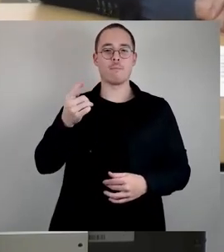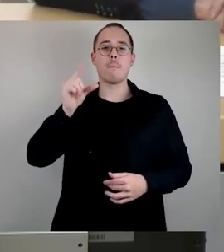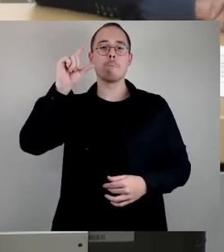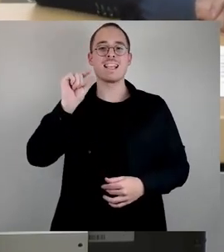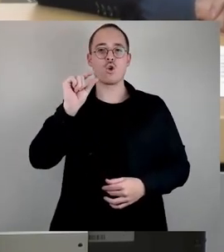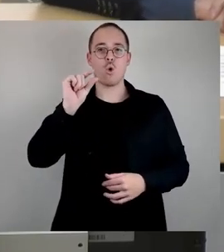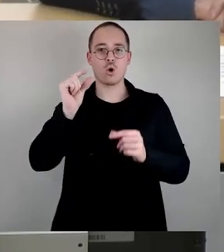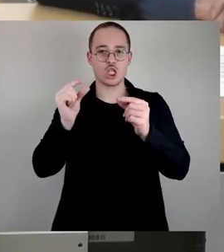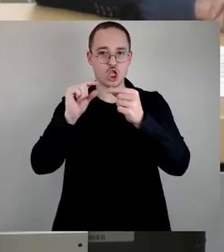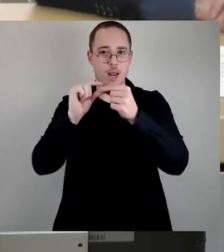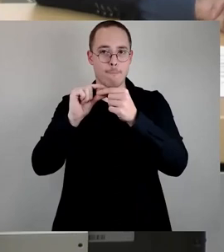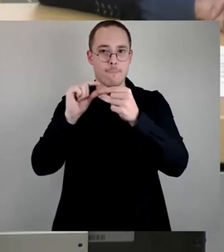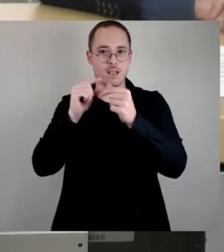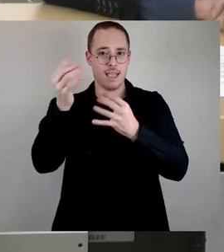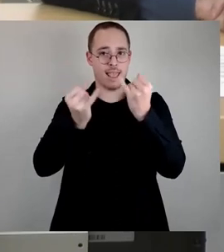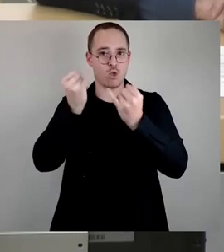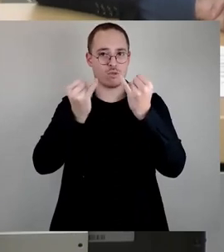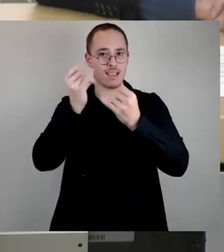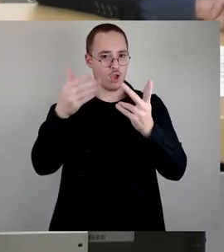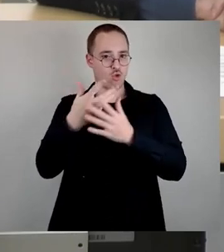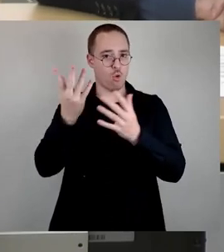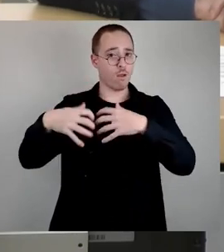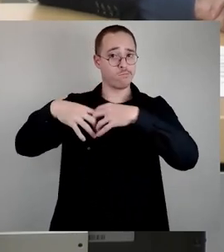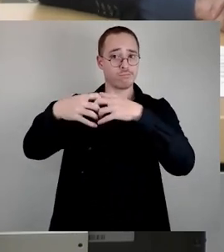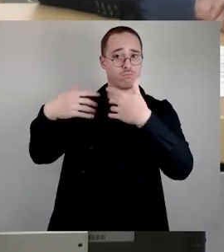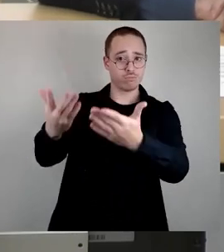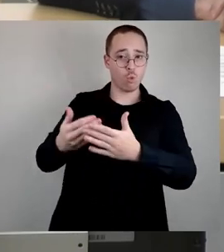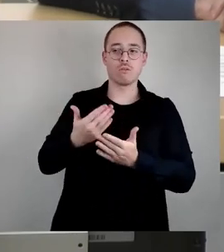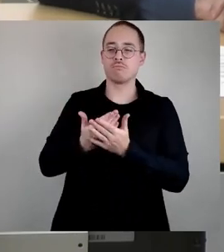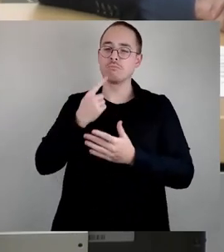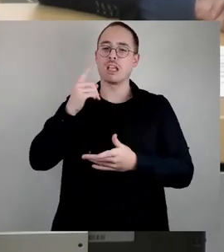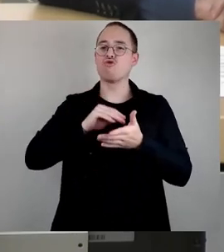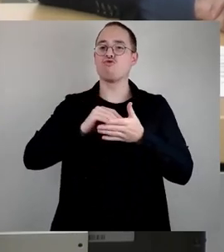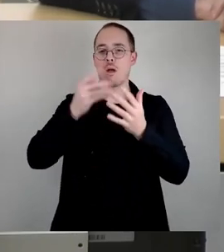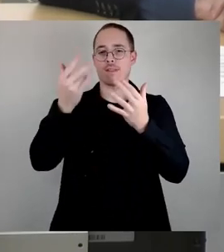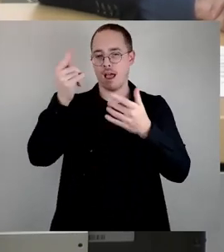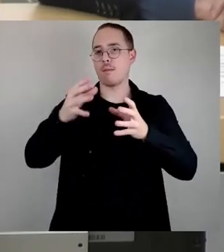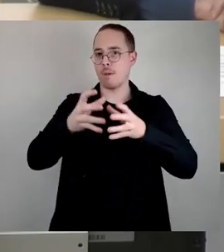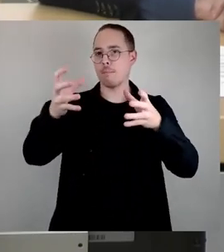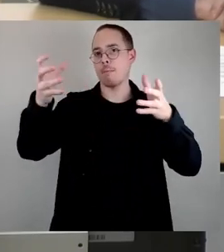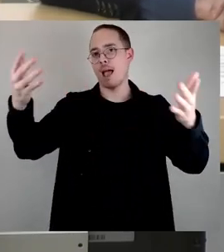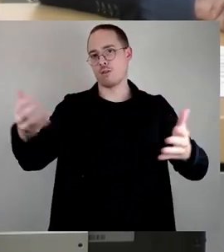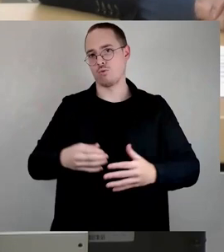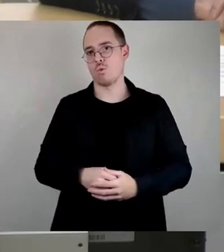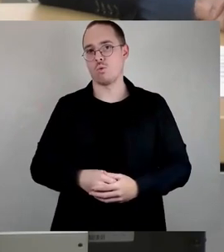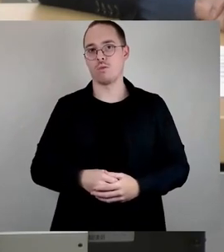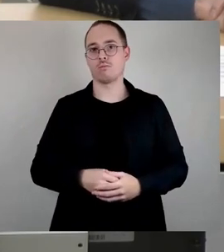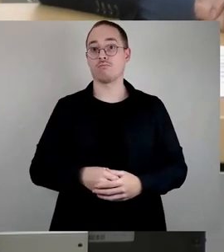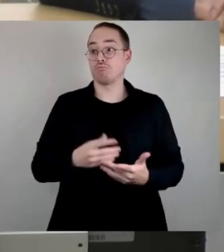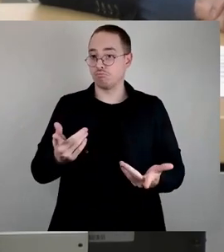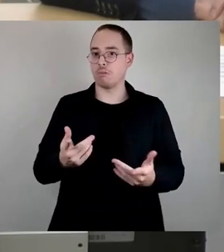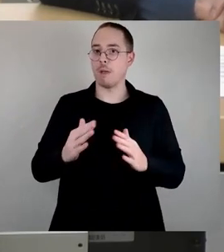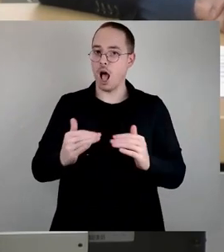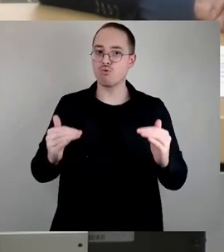steigen. Diesen Punkt greift auch der federführende Ausschussbericht in Punkt 2 auf, ohne jedoch Lösungen anzubieten. Aus